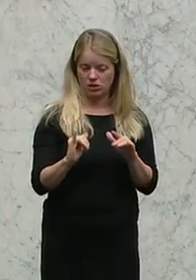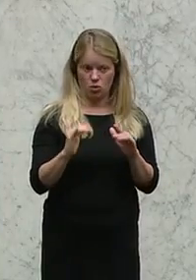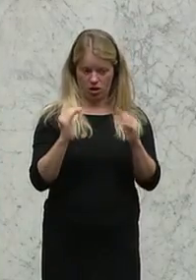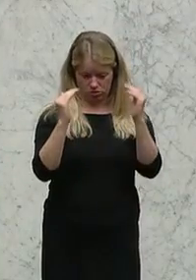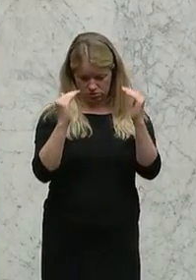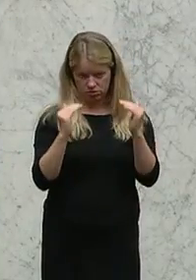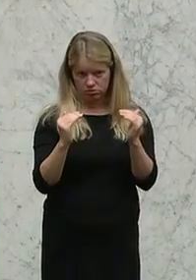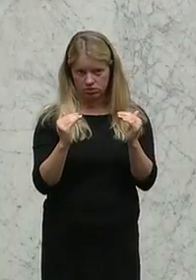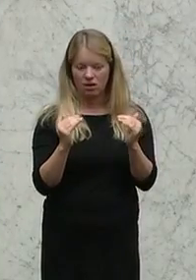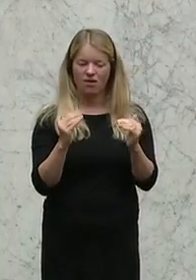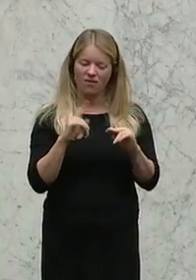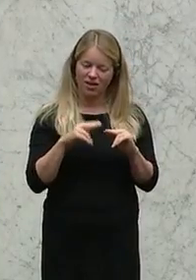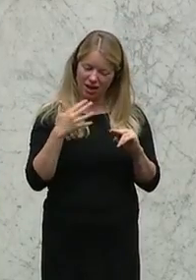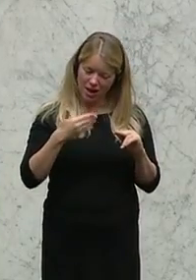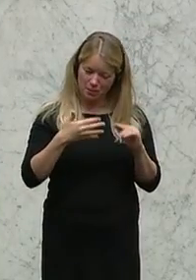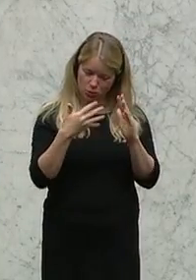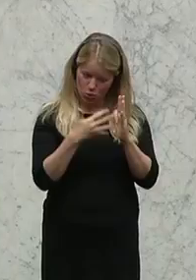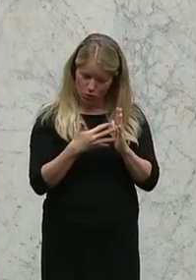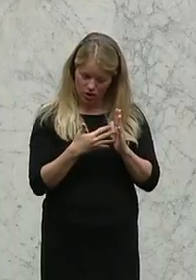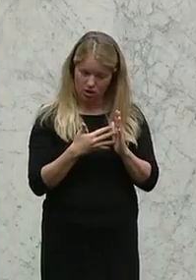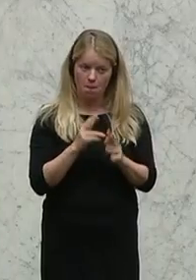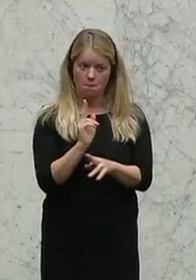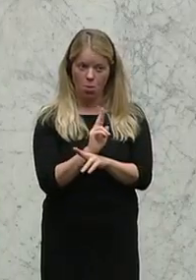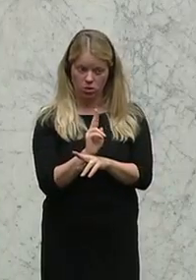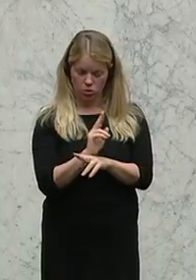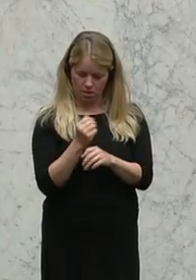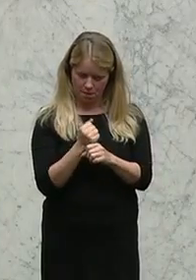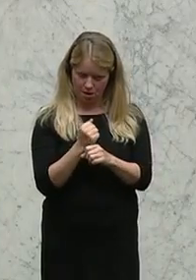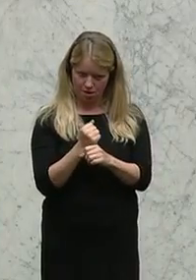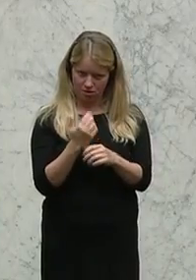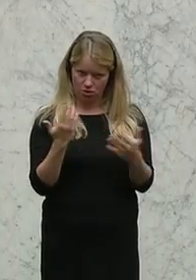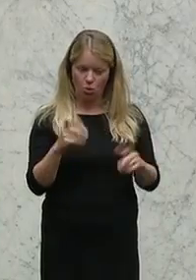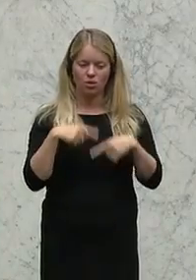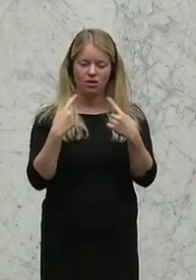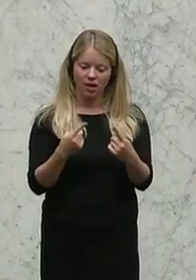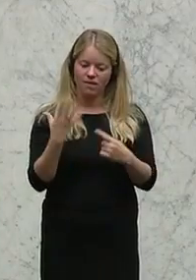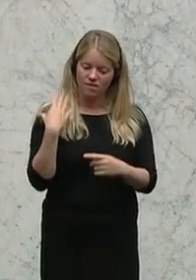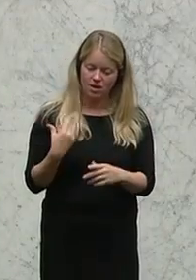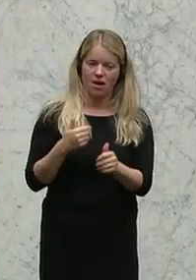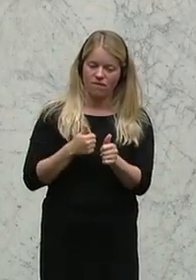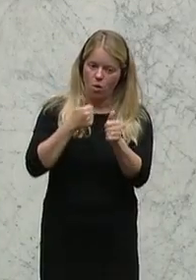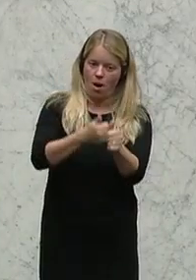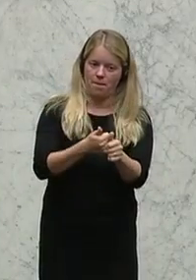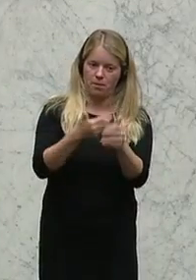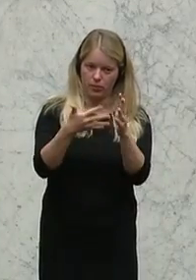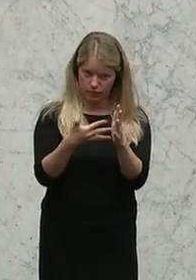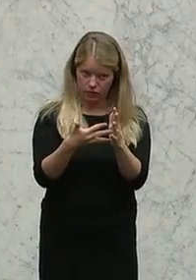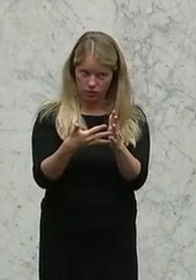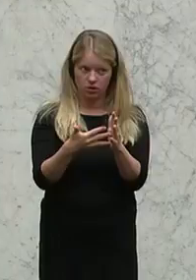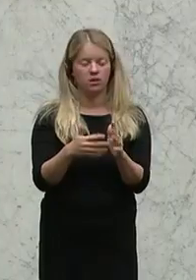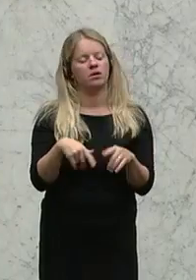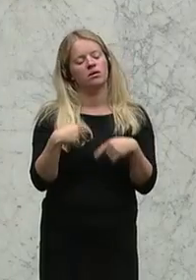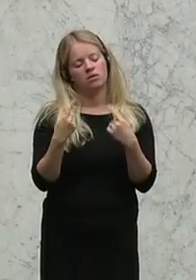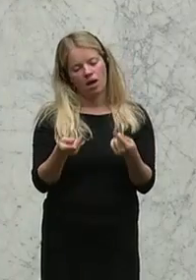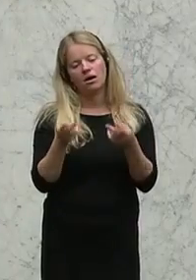regelmäßig kontrolliert, das Monitoring macht und eine entsprechende Follow-up-Prüfung, wird man die